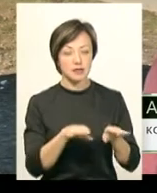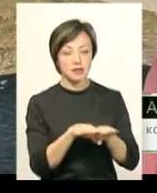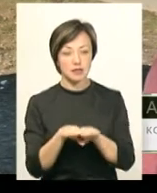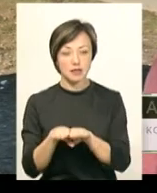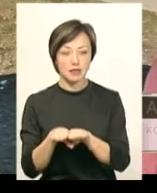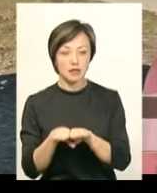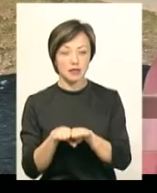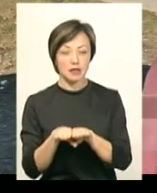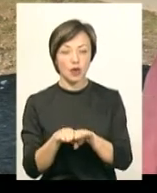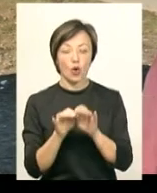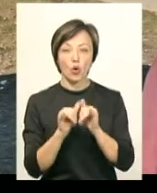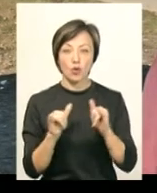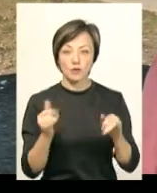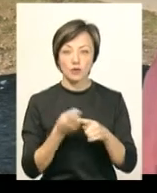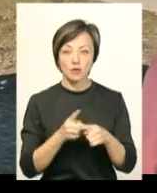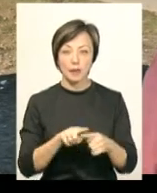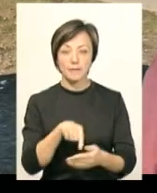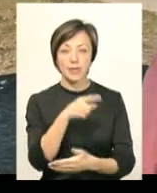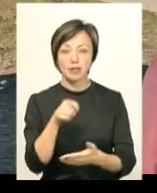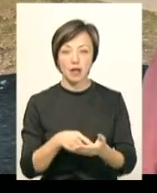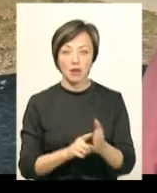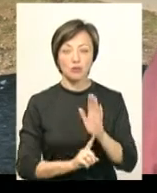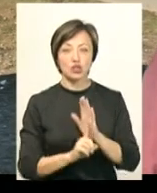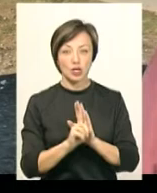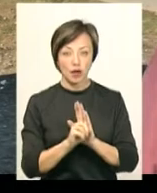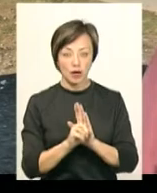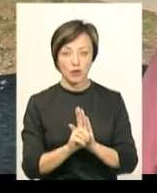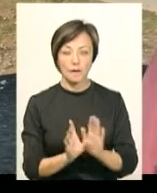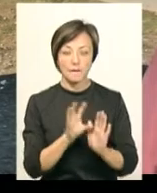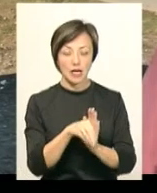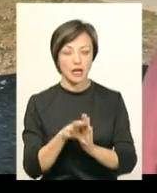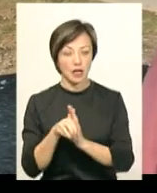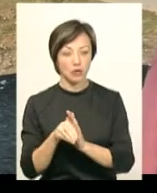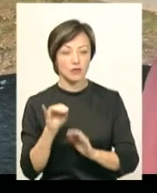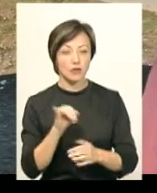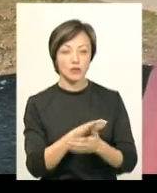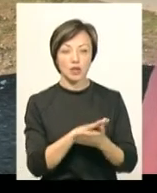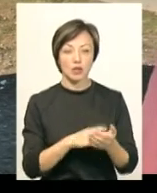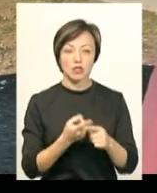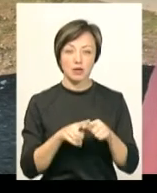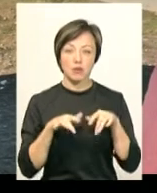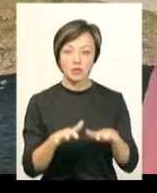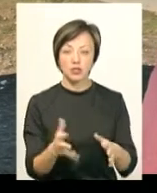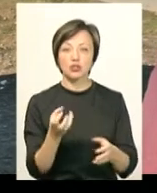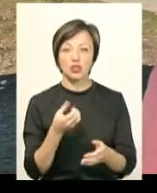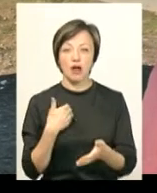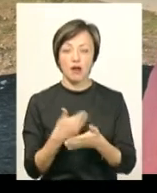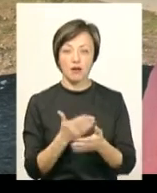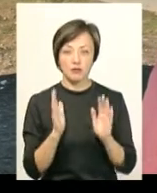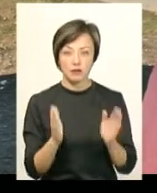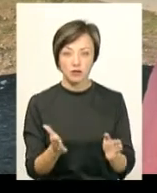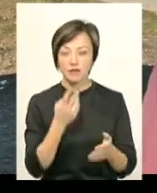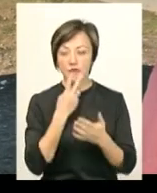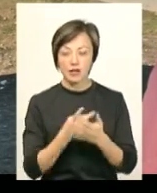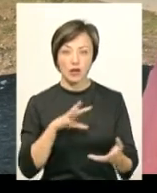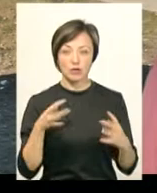розвитку, це питання, починають приєднуватися. І в подальшому цей процес буде ще активніший, оскільки вже